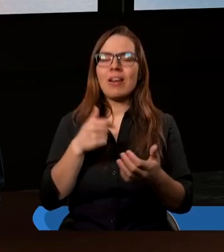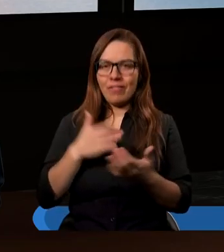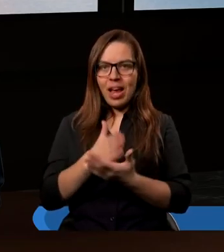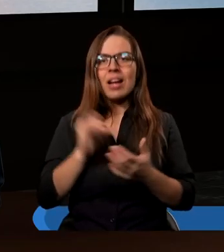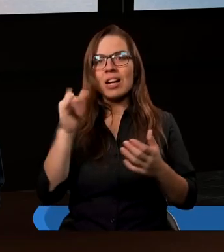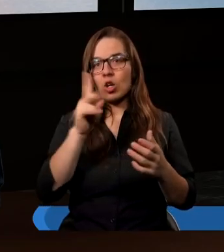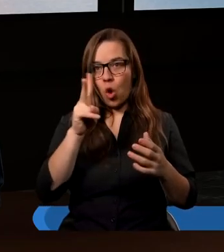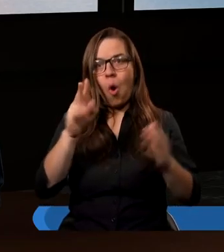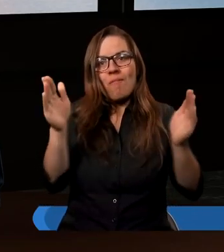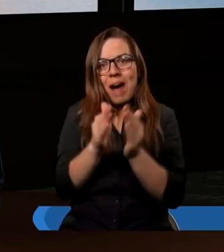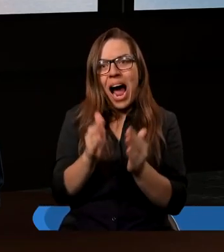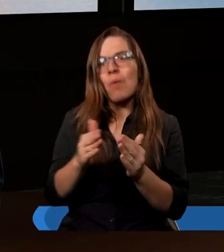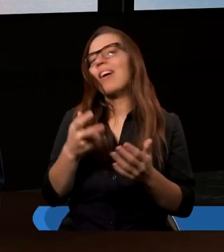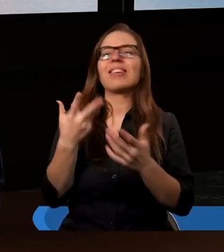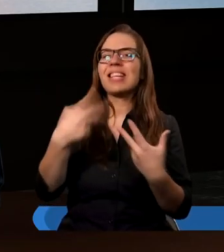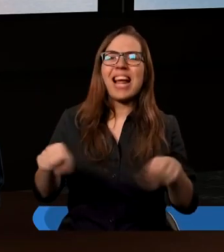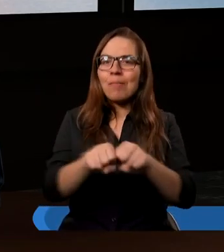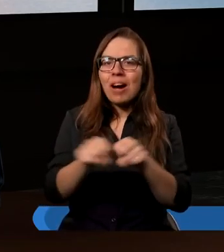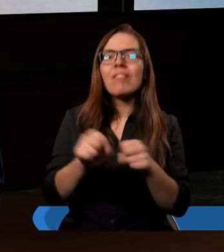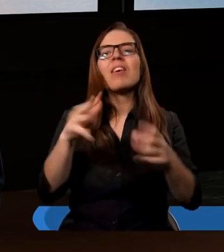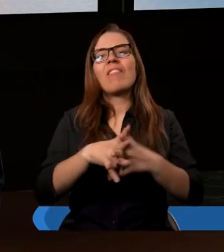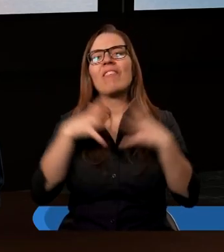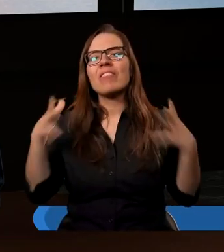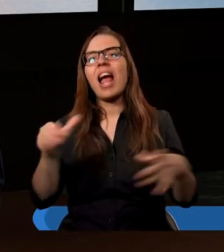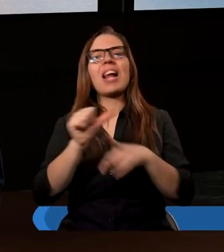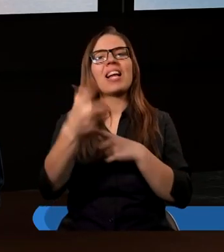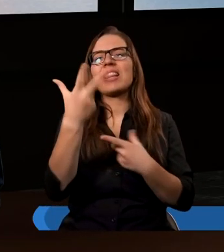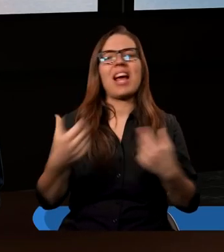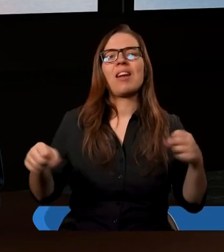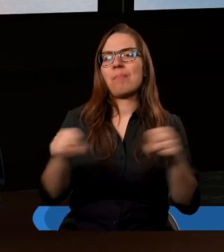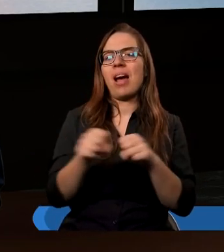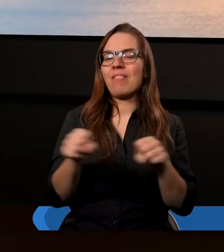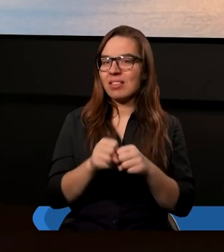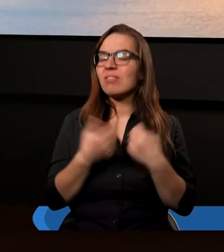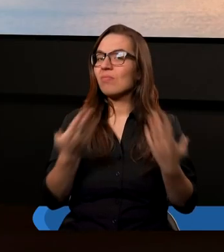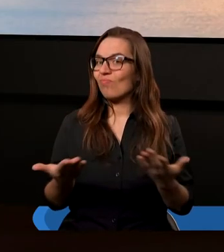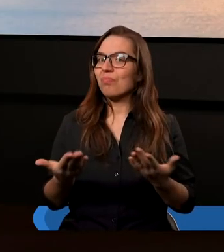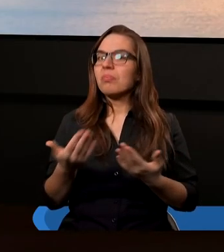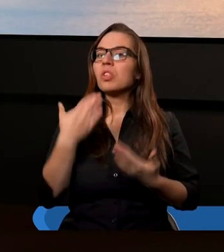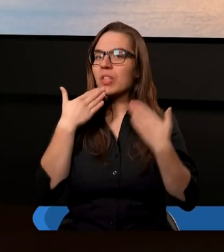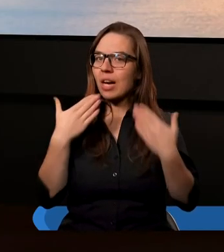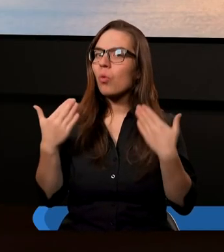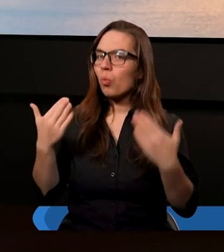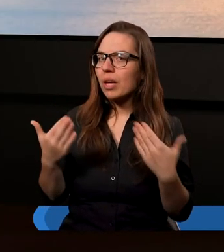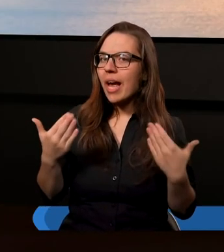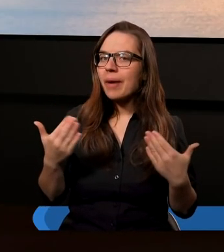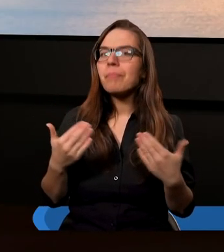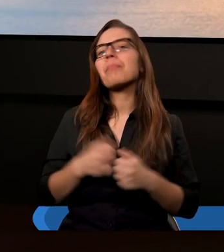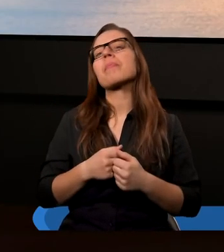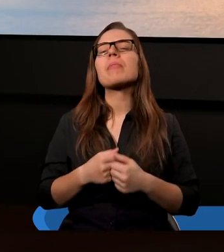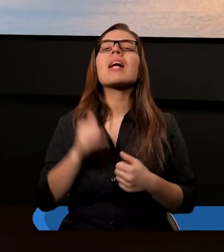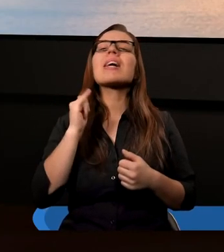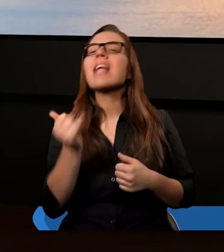najmniejszej jest niesprawiedliwy i w wielkiej jest niesprawiedliwy. Dziękuję. Jak możemy